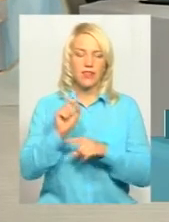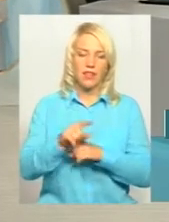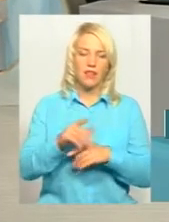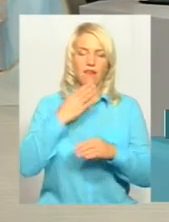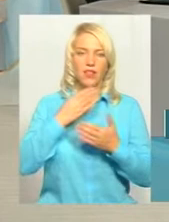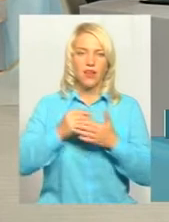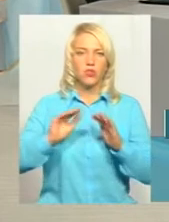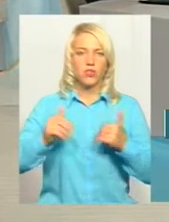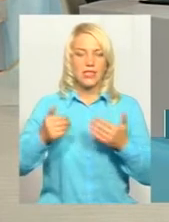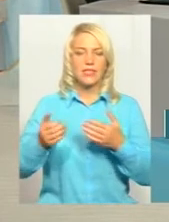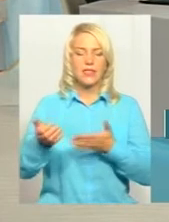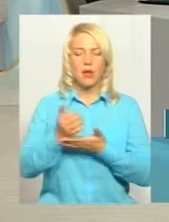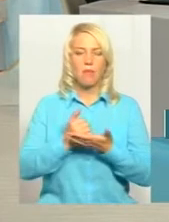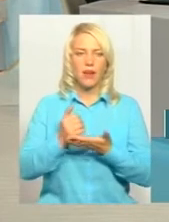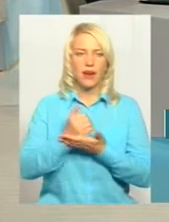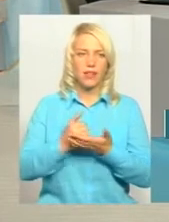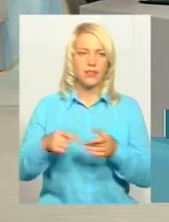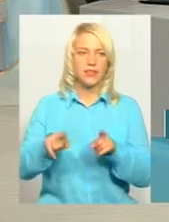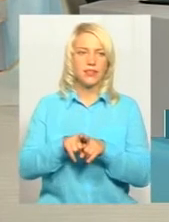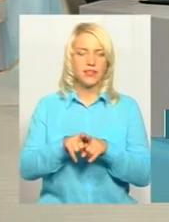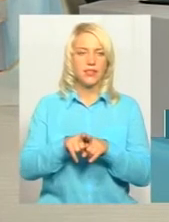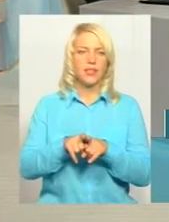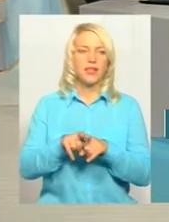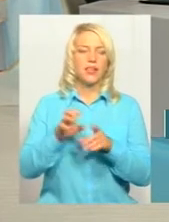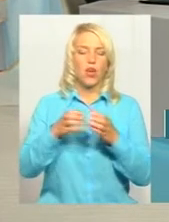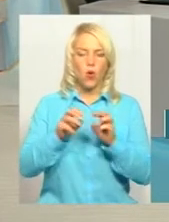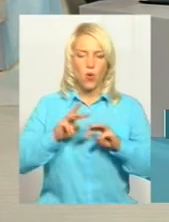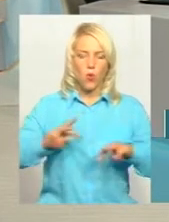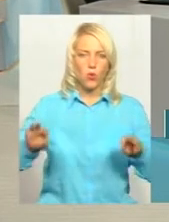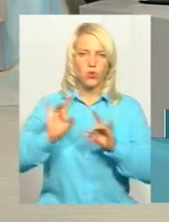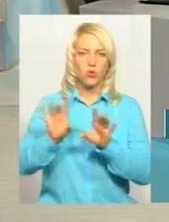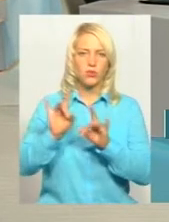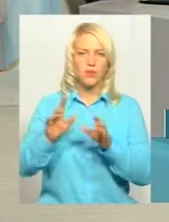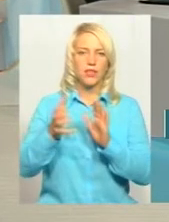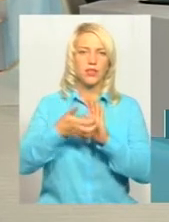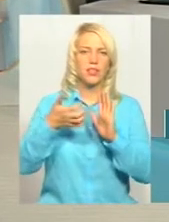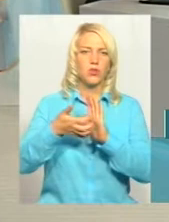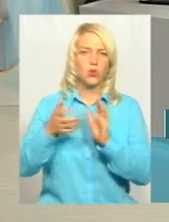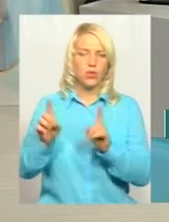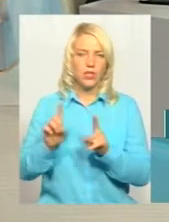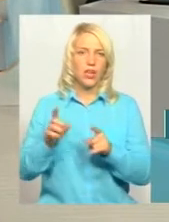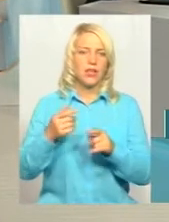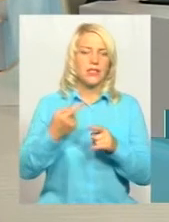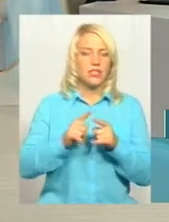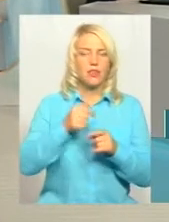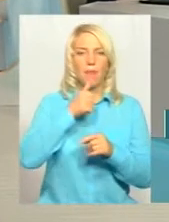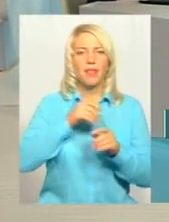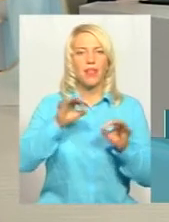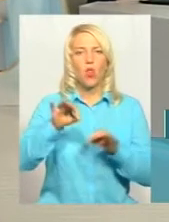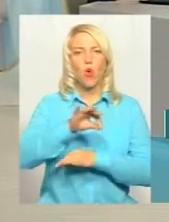збирати такий собі фідбек і, можливо, до уряду це доносити для того, щоб врахувалися? Це все ж таки пілотний проєкт?